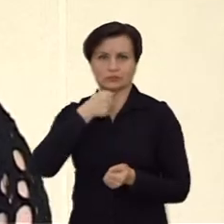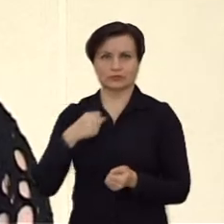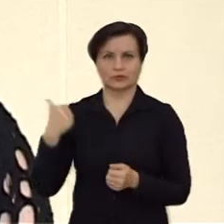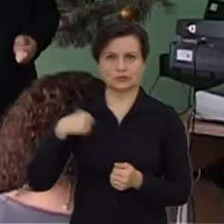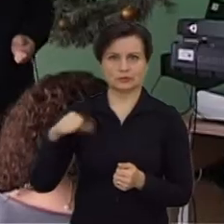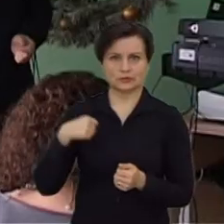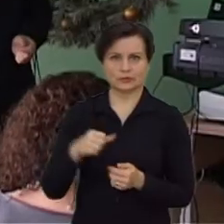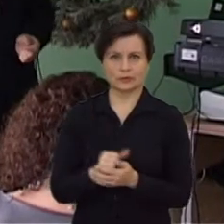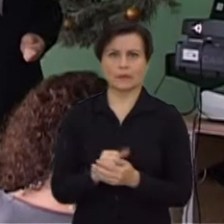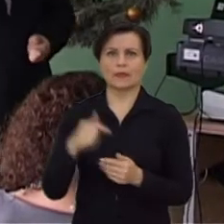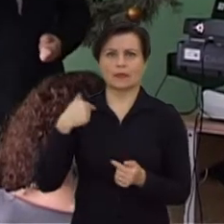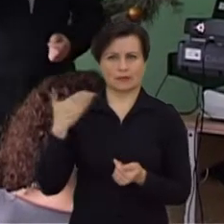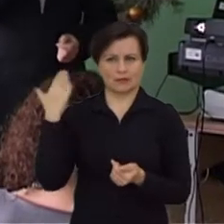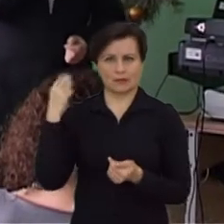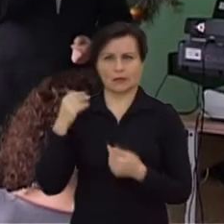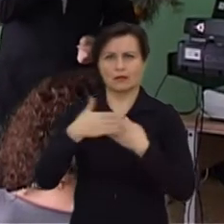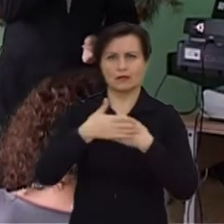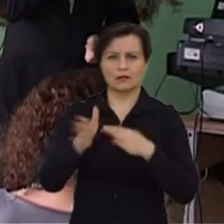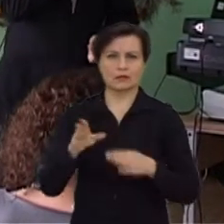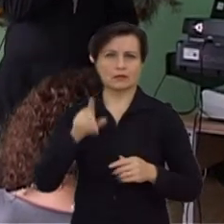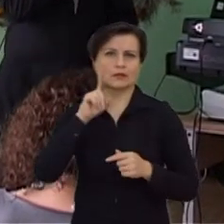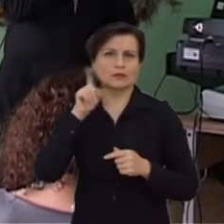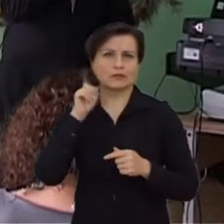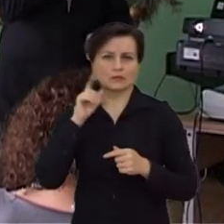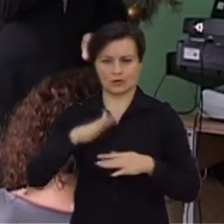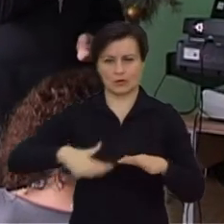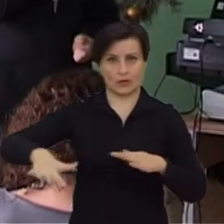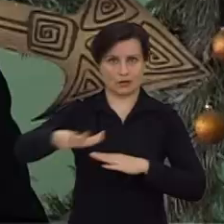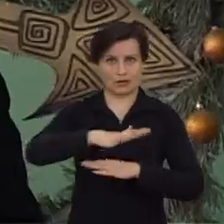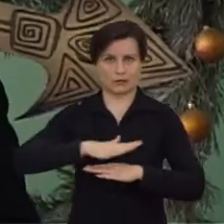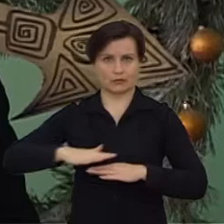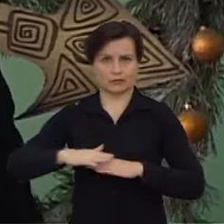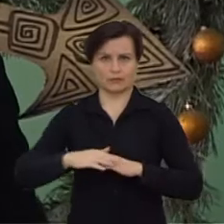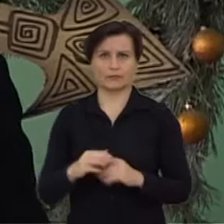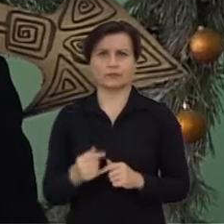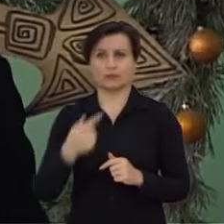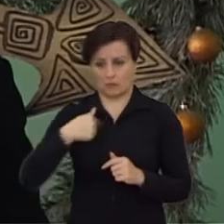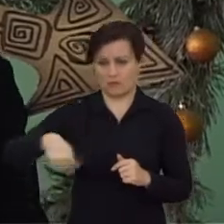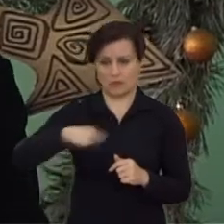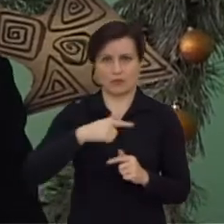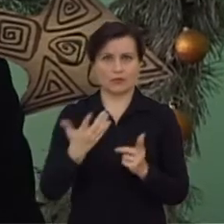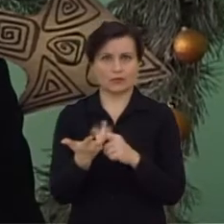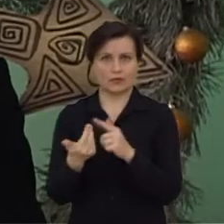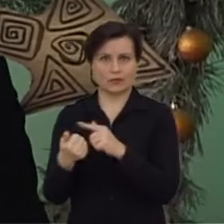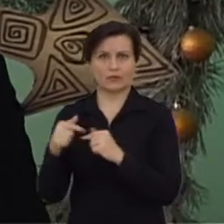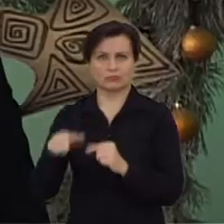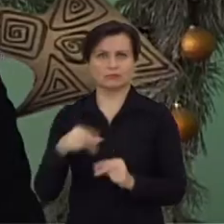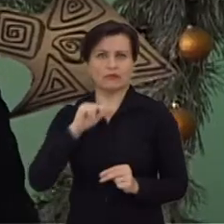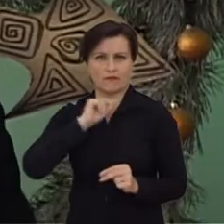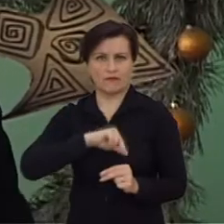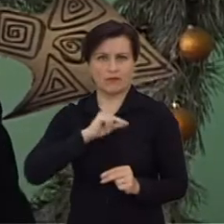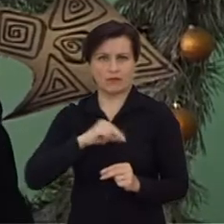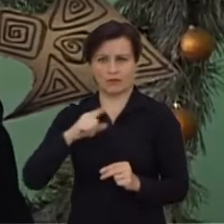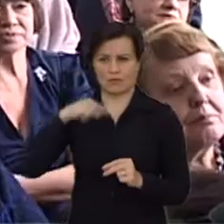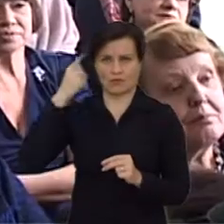mūsų seniorai. Nesenėti daryta pas mus atviroja jaunimo erdvė. Ir jeigu mes paskaičiavus, jinai veikė